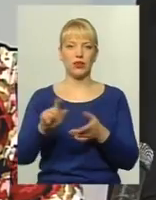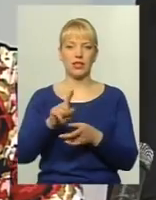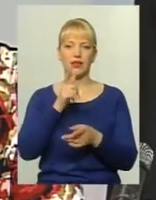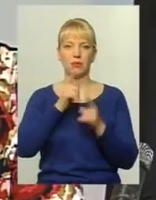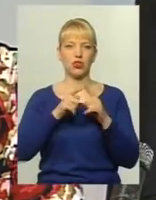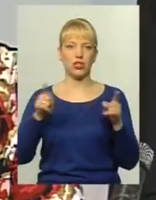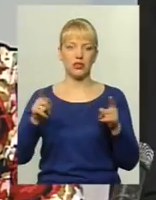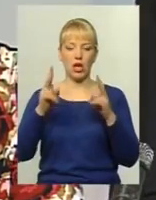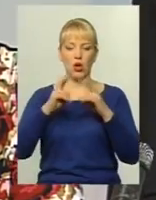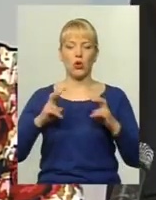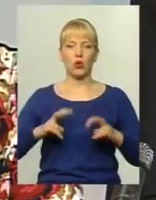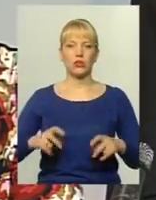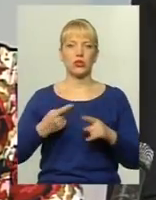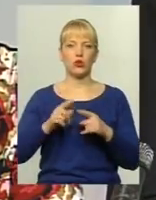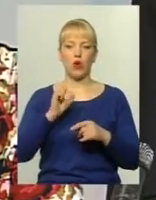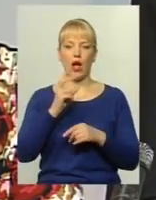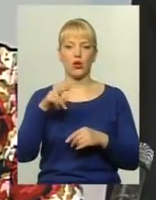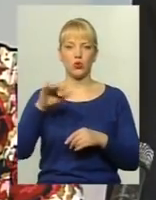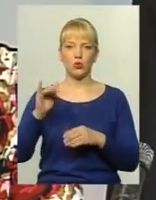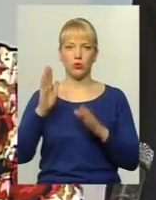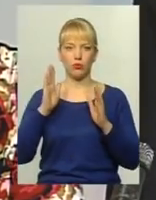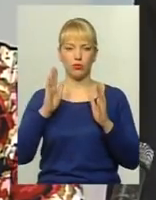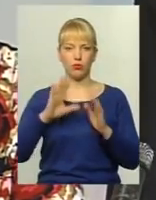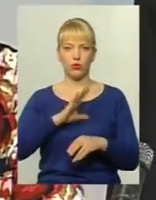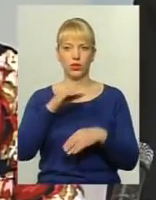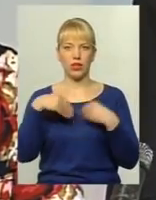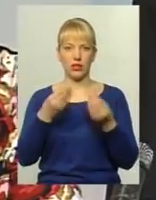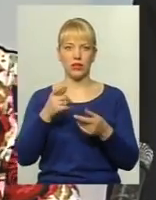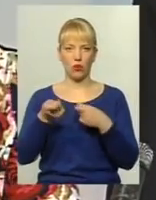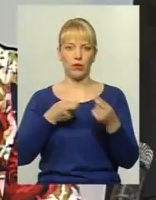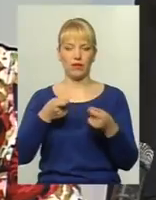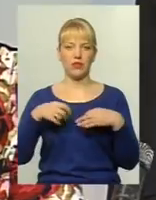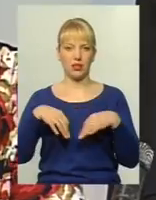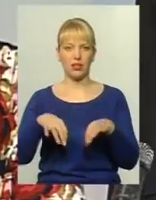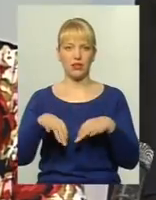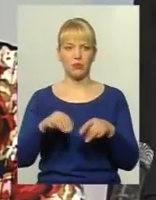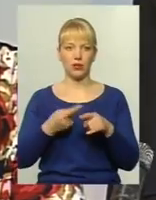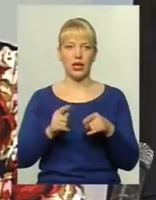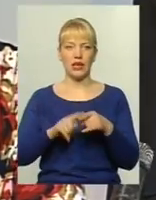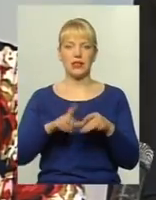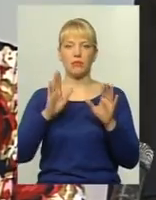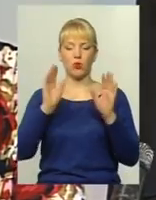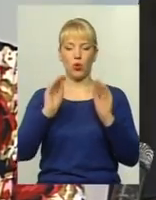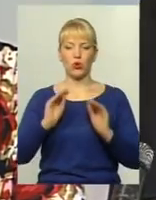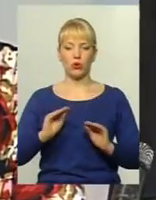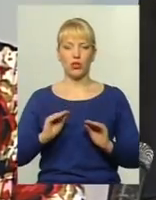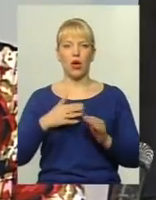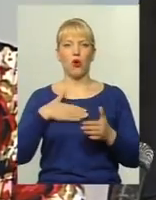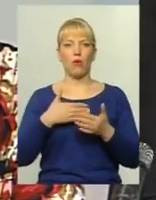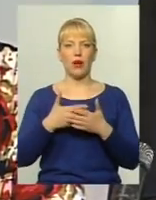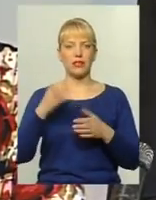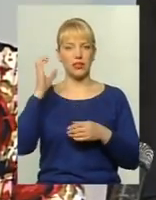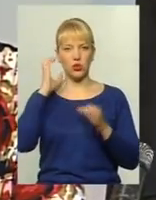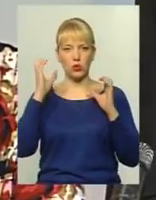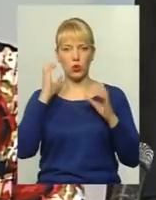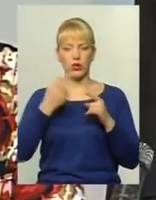розгляду регуляторного акту були надані на управління транспорту Це був і протокол громадських слухань, це були і звернення,